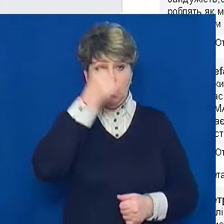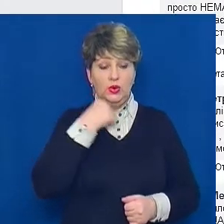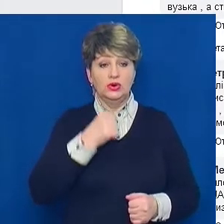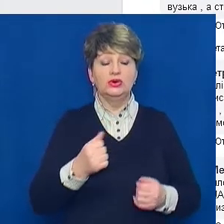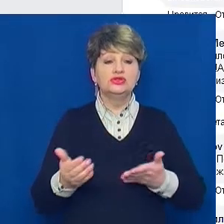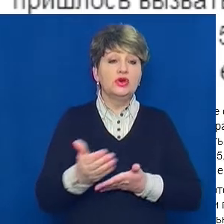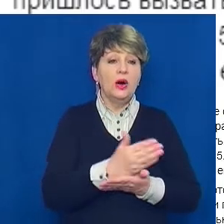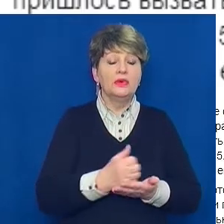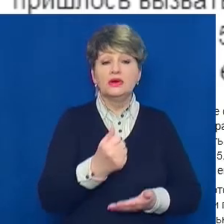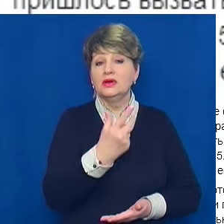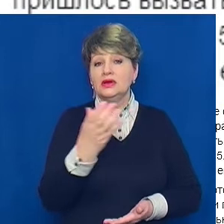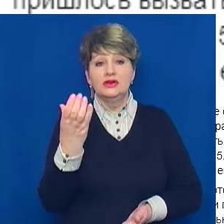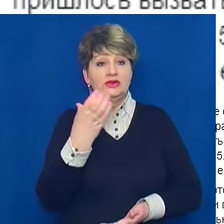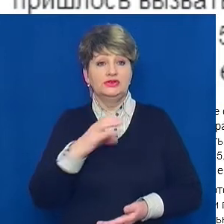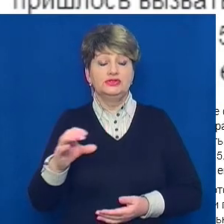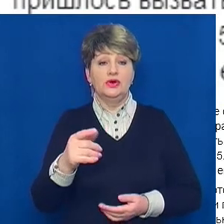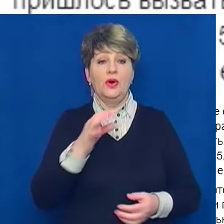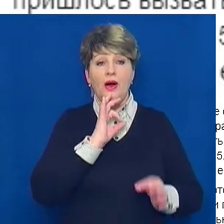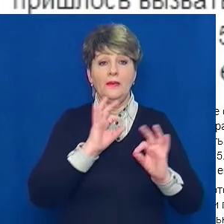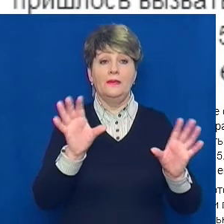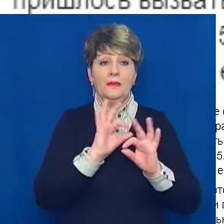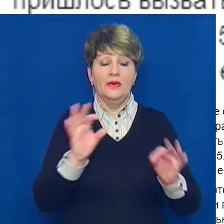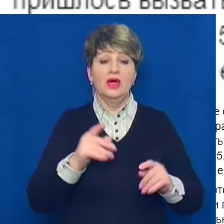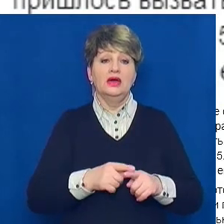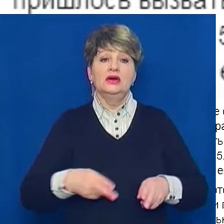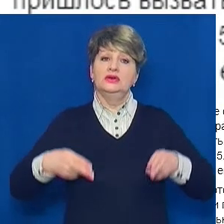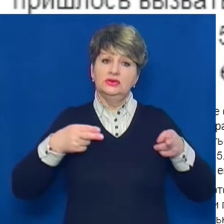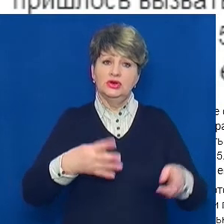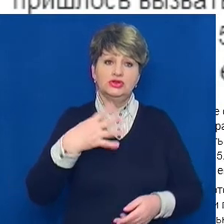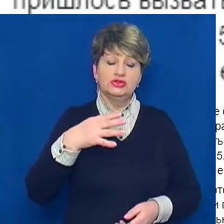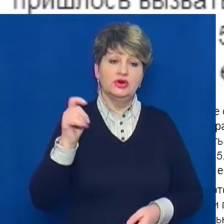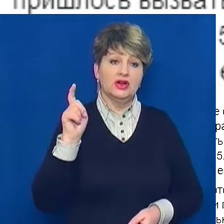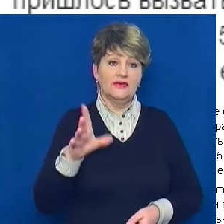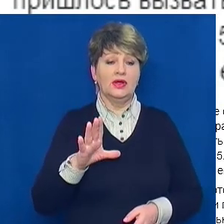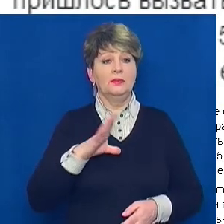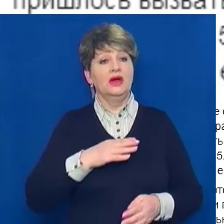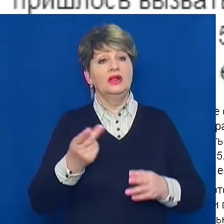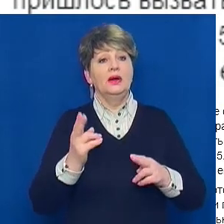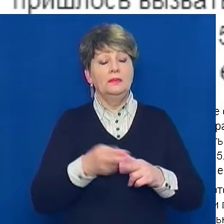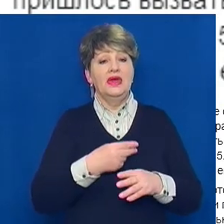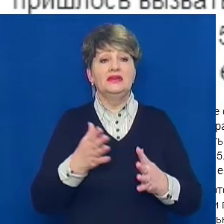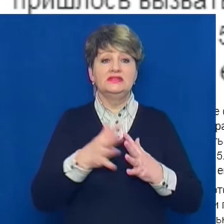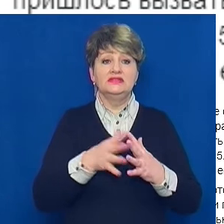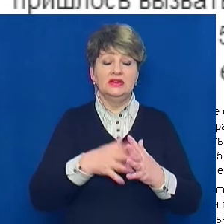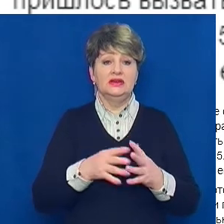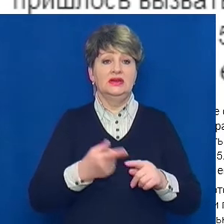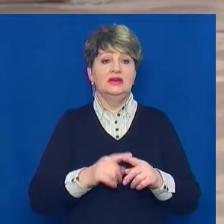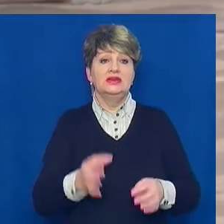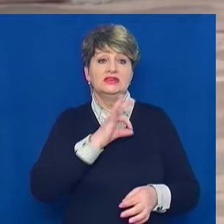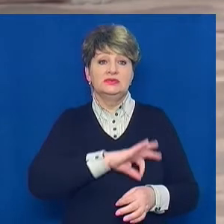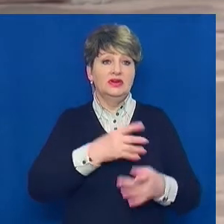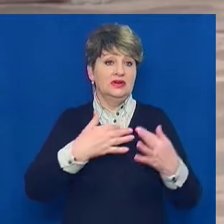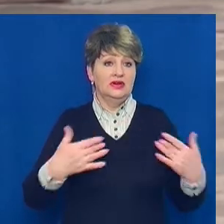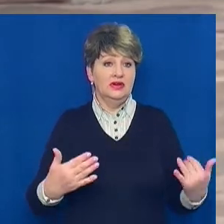кількасот контентів. Йому деться, що швидка їхала на виклик 40 хвилин, ферка була без рукавичок, використовувала замість жута еластичний винт.